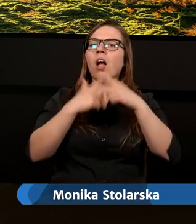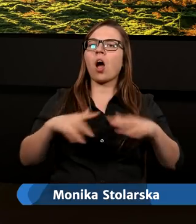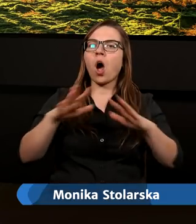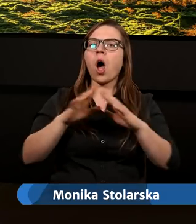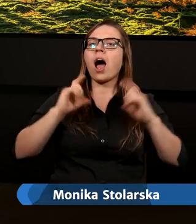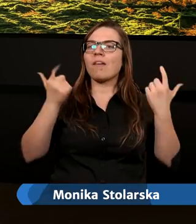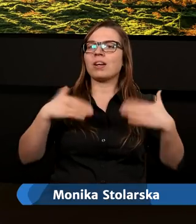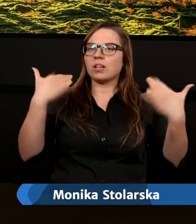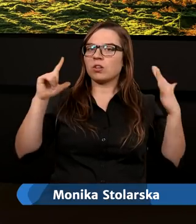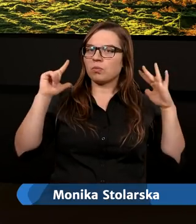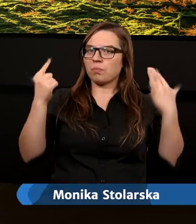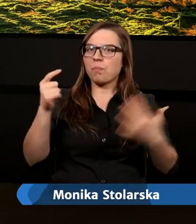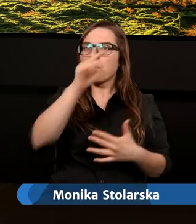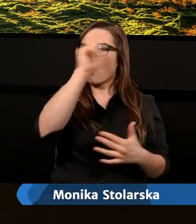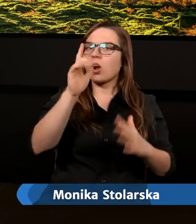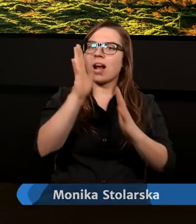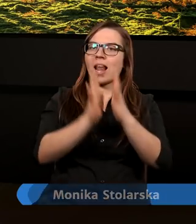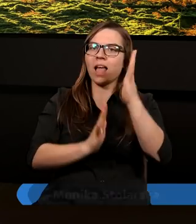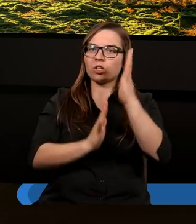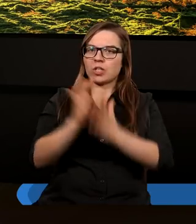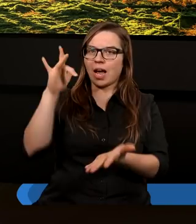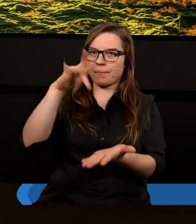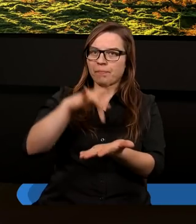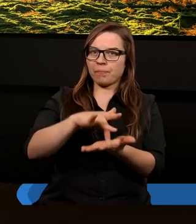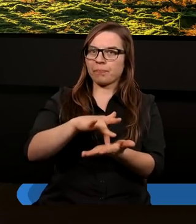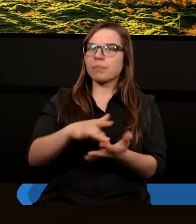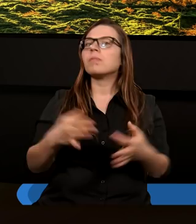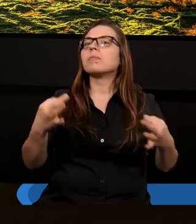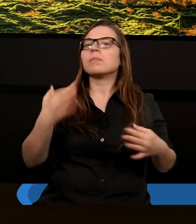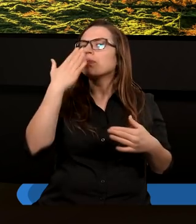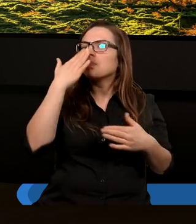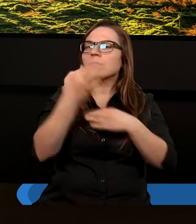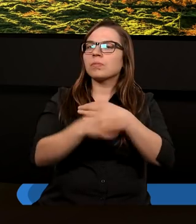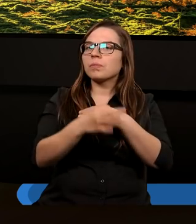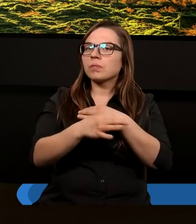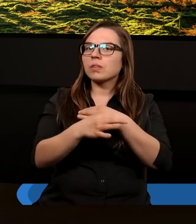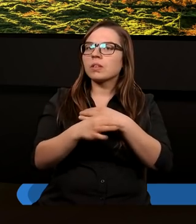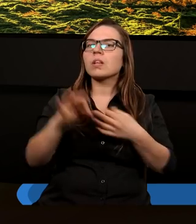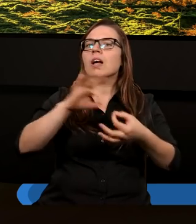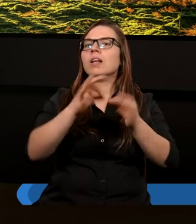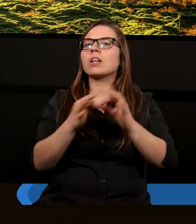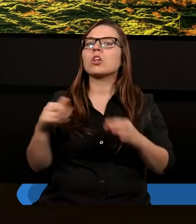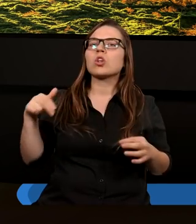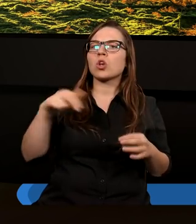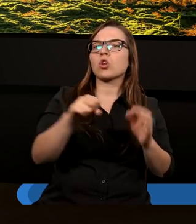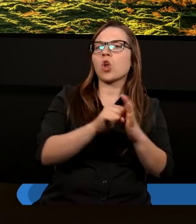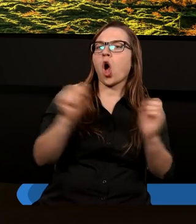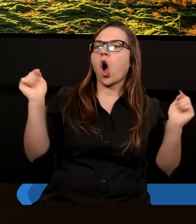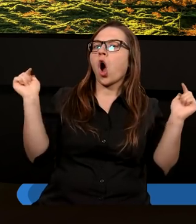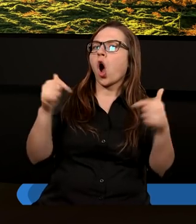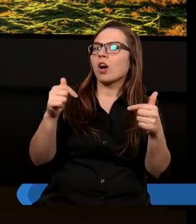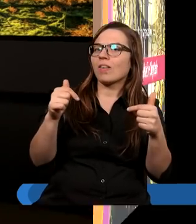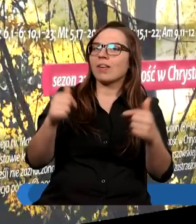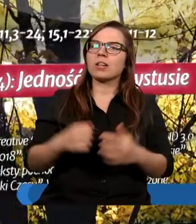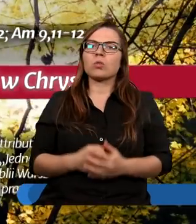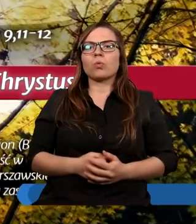Adwertystów Dnia VII w Podkowie Leśnej. Dzisiejsze studium nosi tytuł Gdy dochodzi do konfliktu.